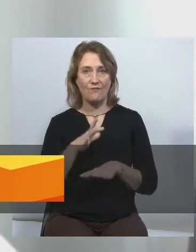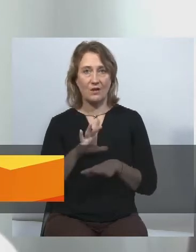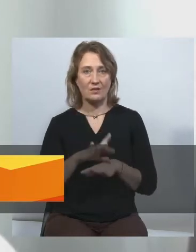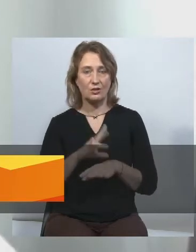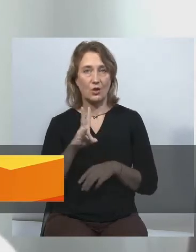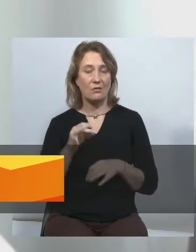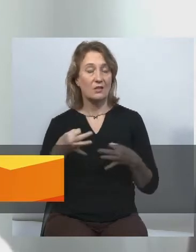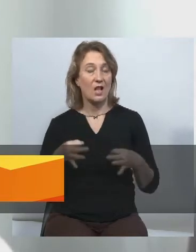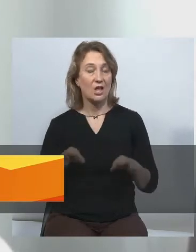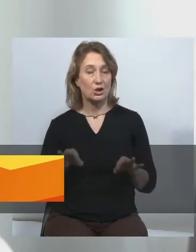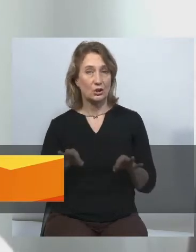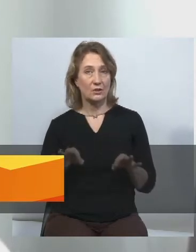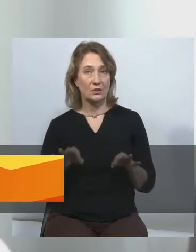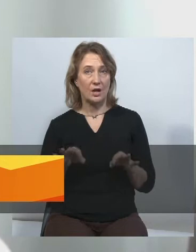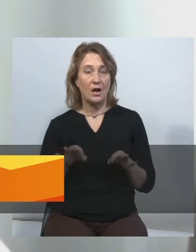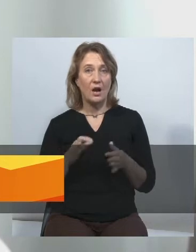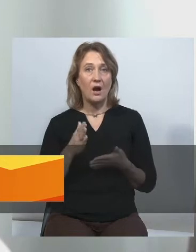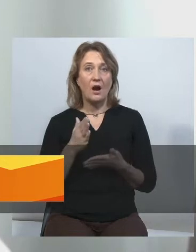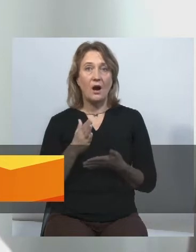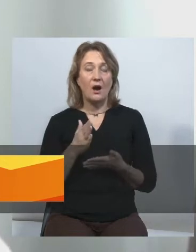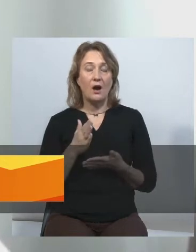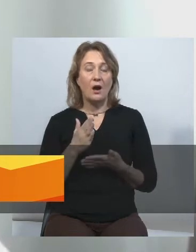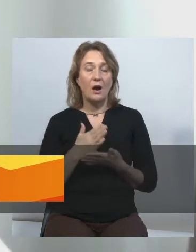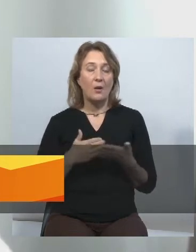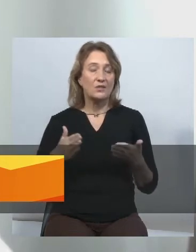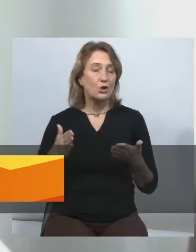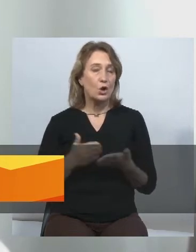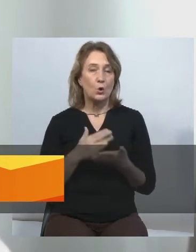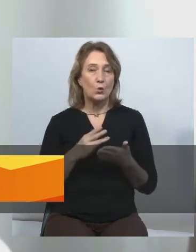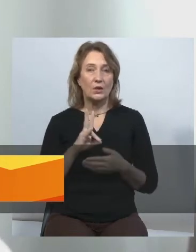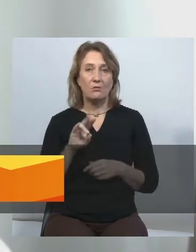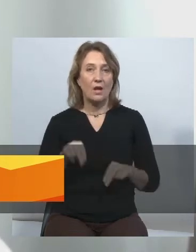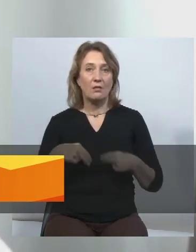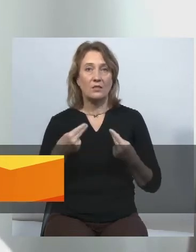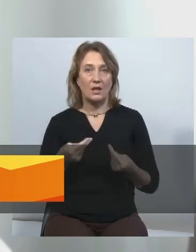він абсолютно не дає жодної можливості